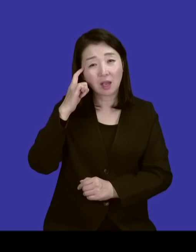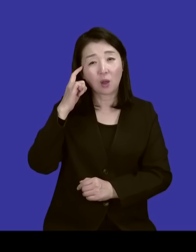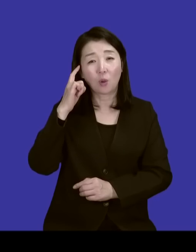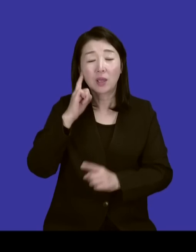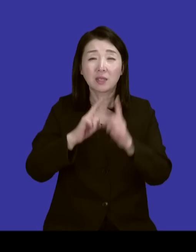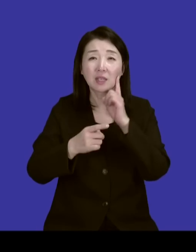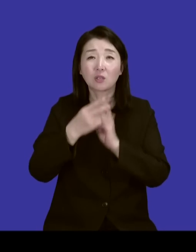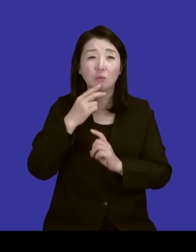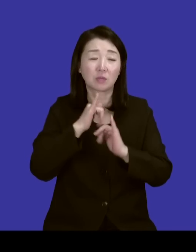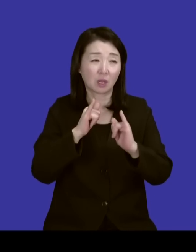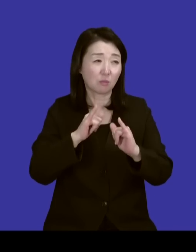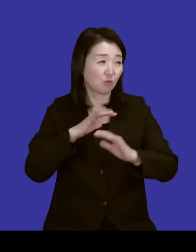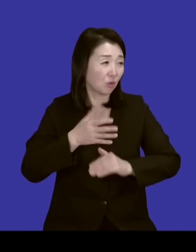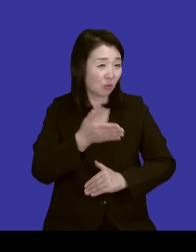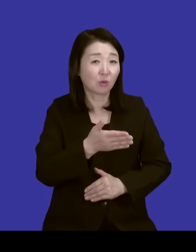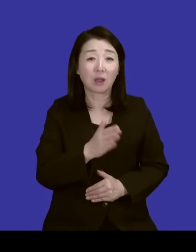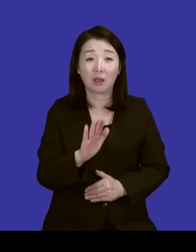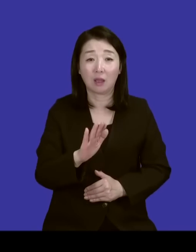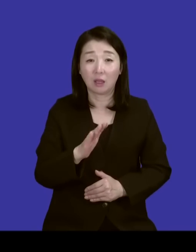제가 좀 여러분 무섭게 합니까?